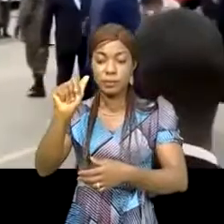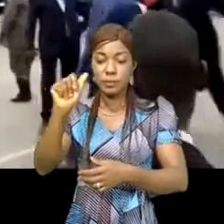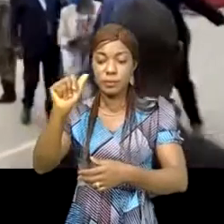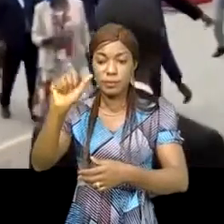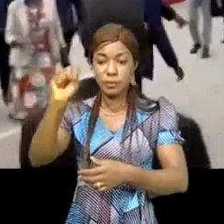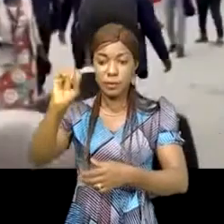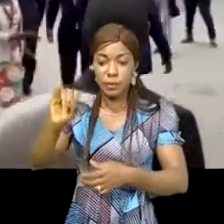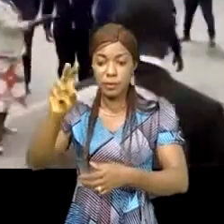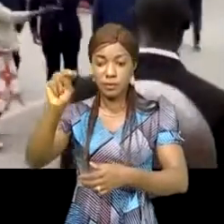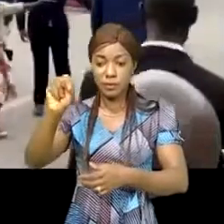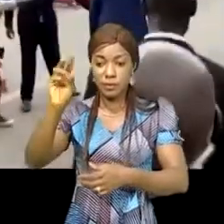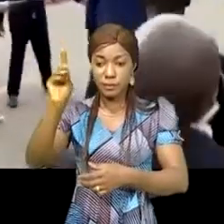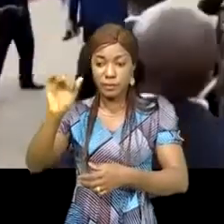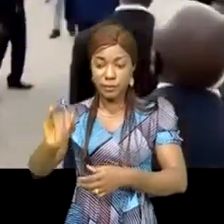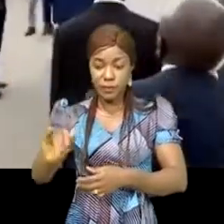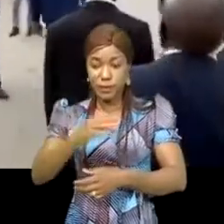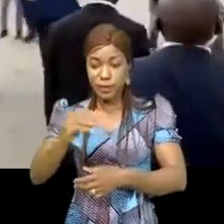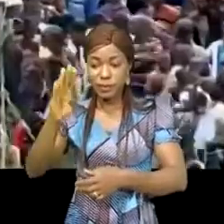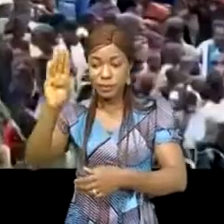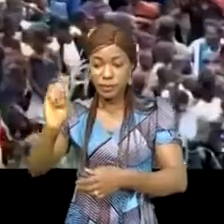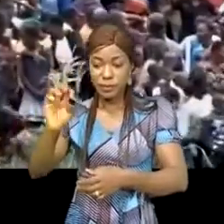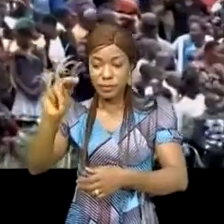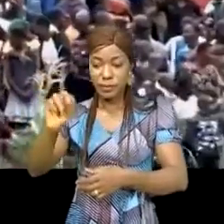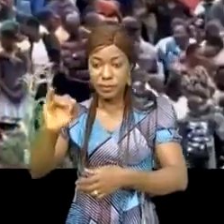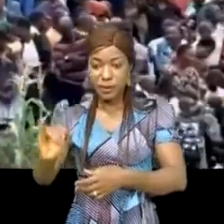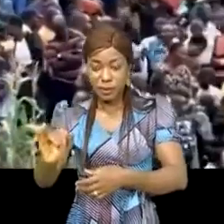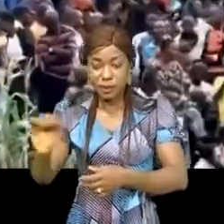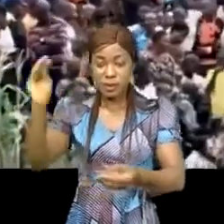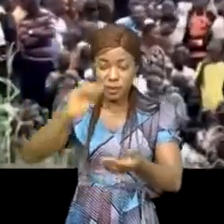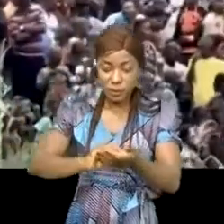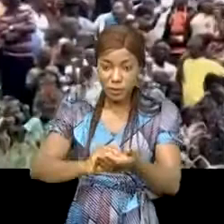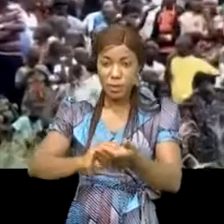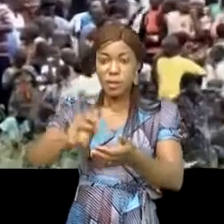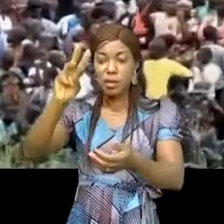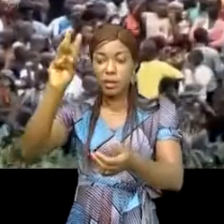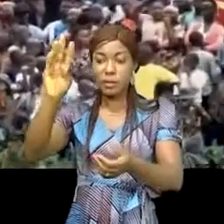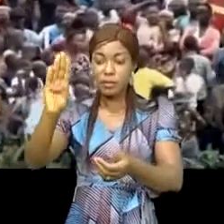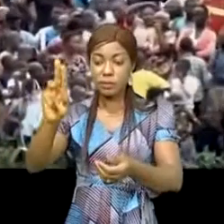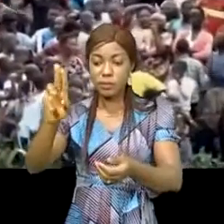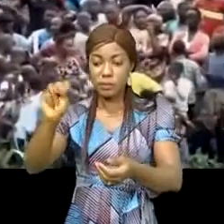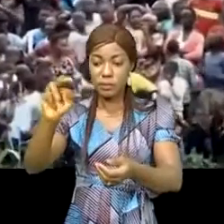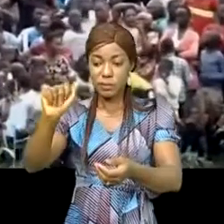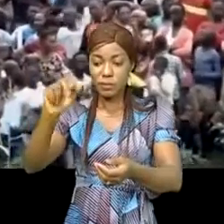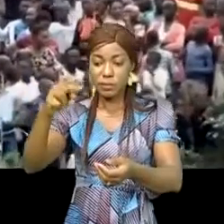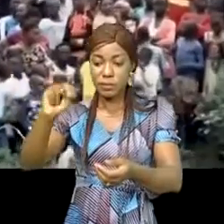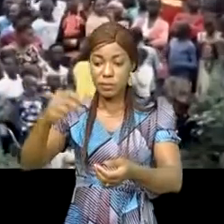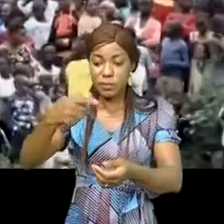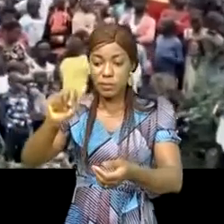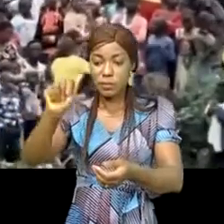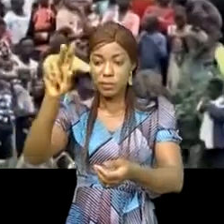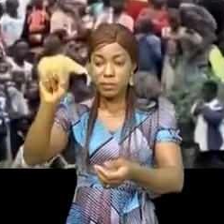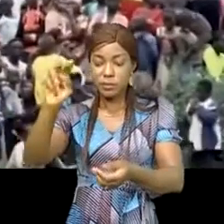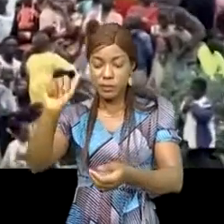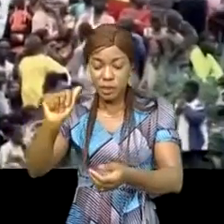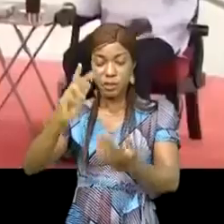85 km Beni-Boutembo 54 et Bunaganagoma 89 km Il s'agit de la matérialisation